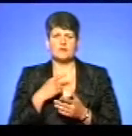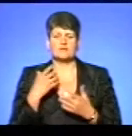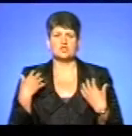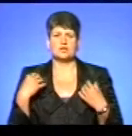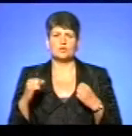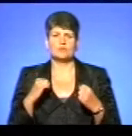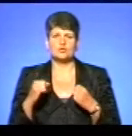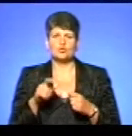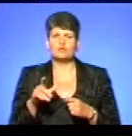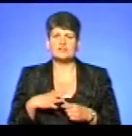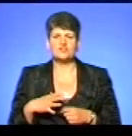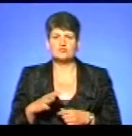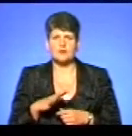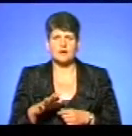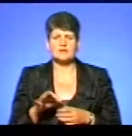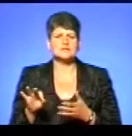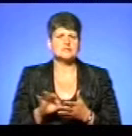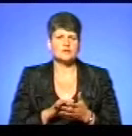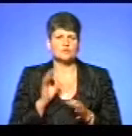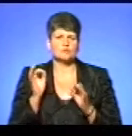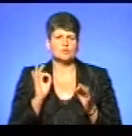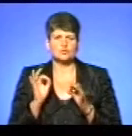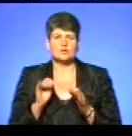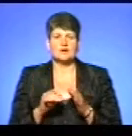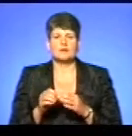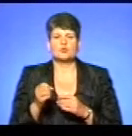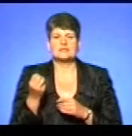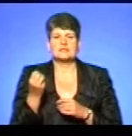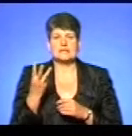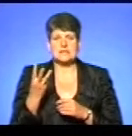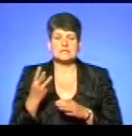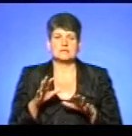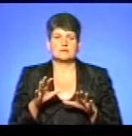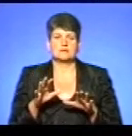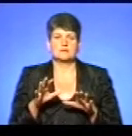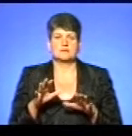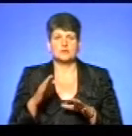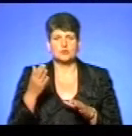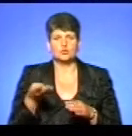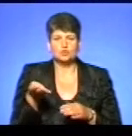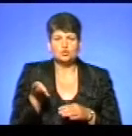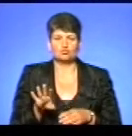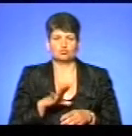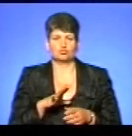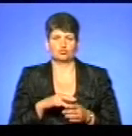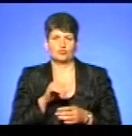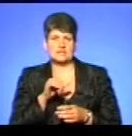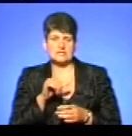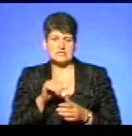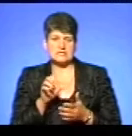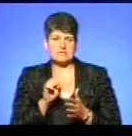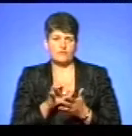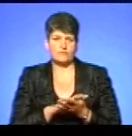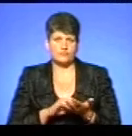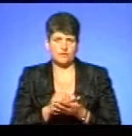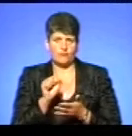ще навіть не дочекавшися зграву під той шум. А знищено було поміку около 13 голів, всім було компенсовано, наче за ті свині. Якщо у вас цікає